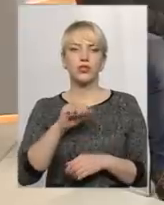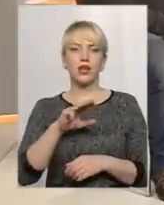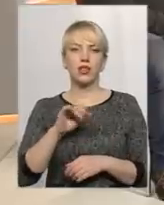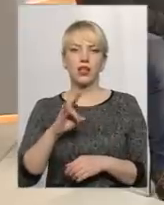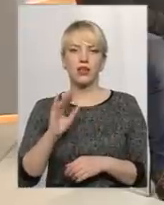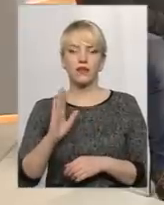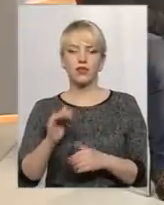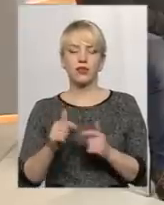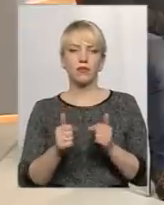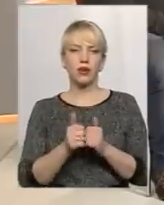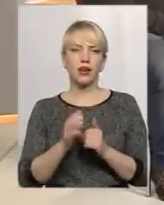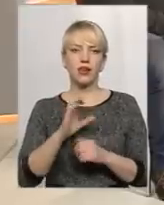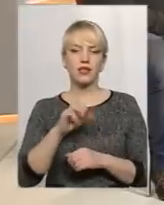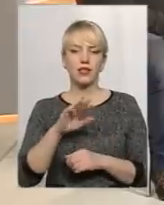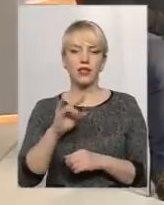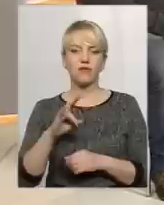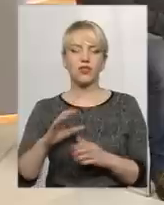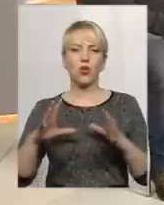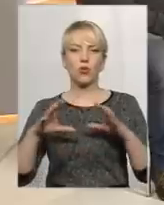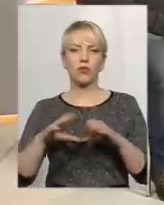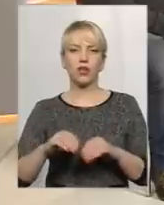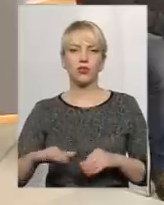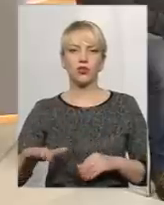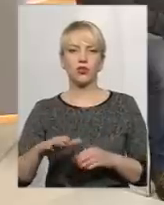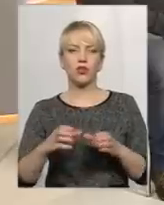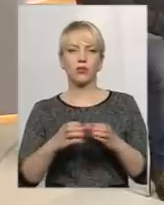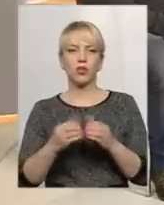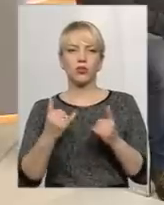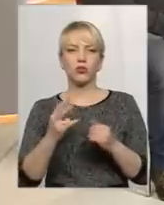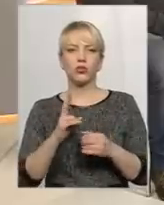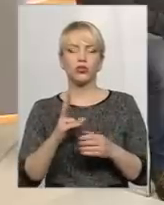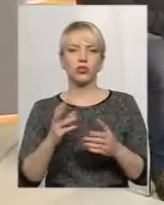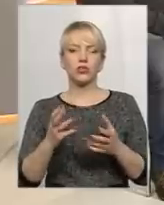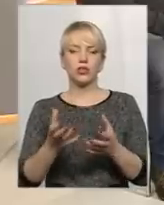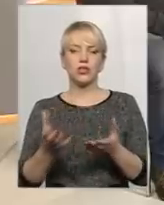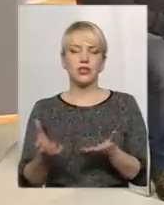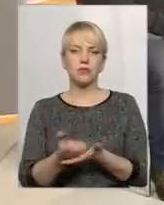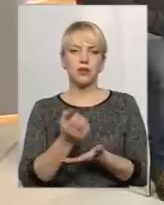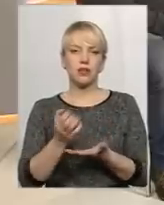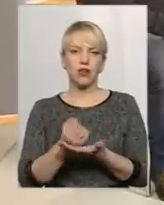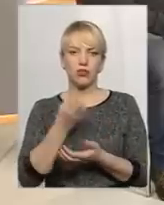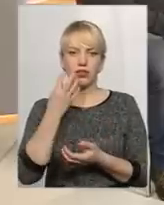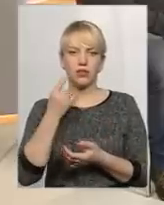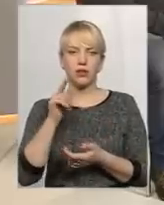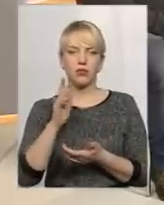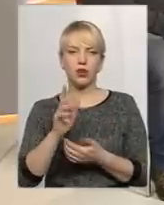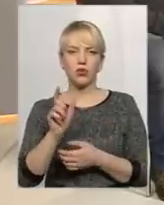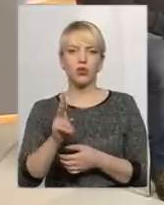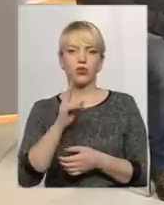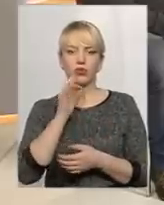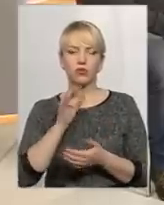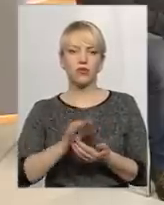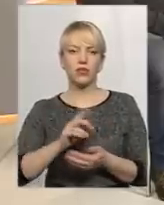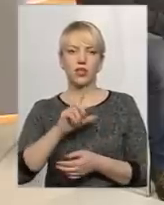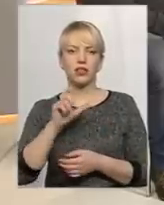Сатонської об'єднуєї територіальної громади на сьогодні хтось вириває первоцвіт. Ясно, там є природоохоронець, який слідкує за певною